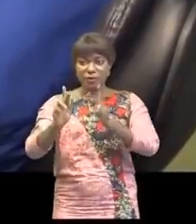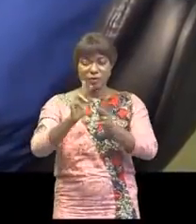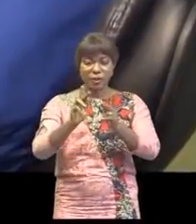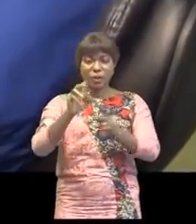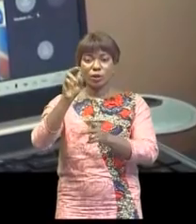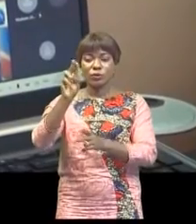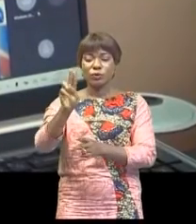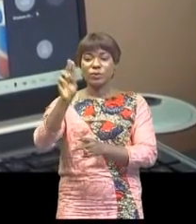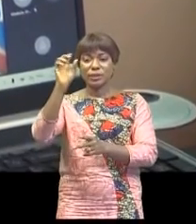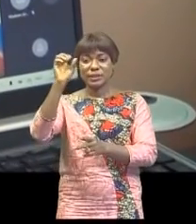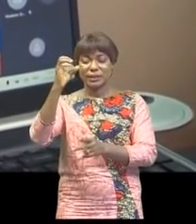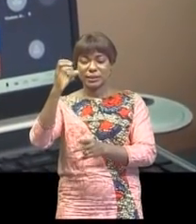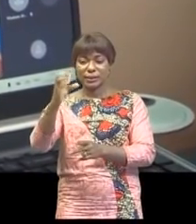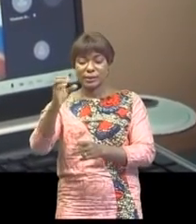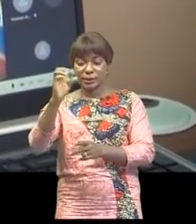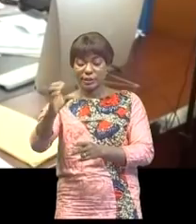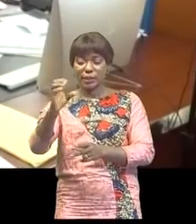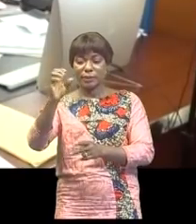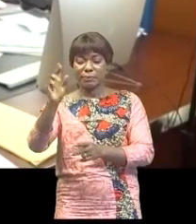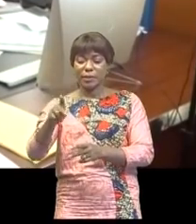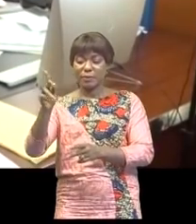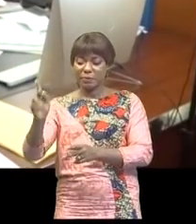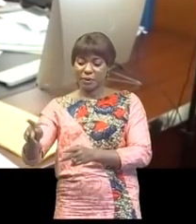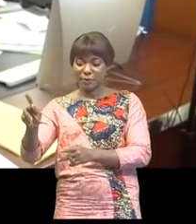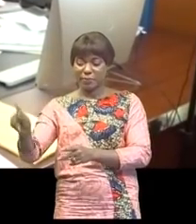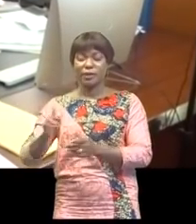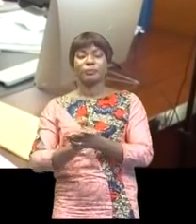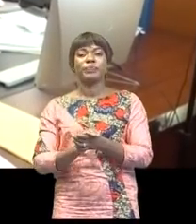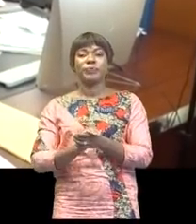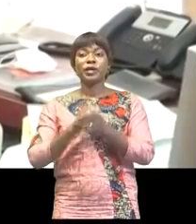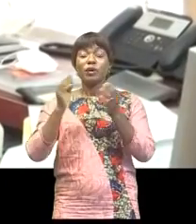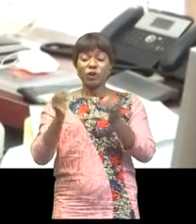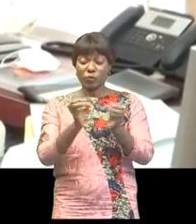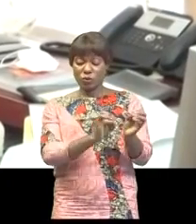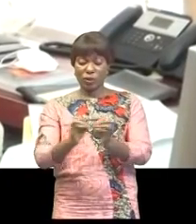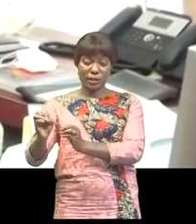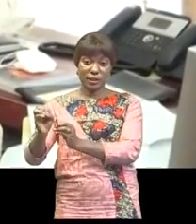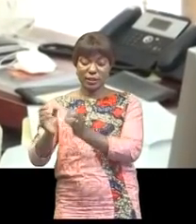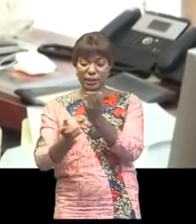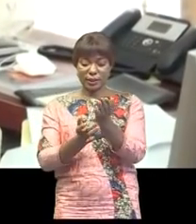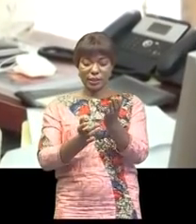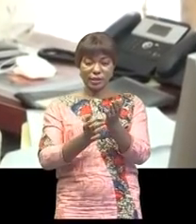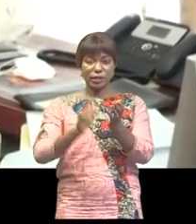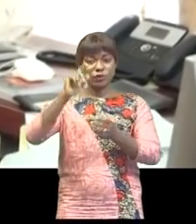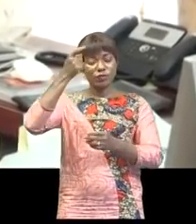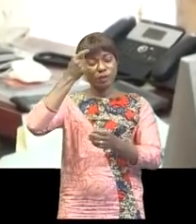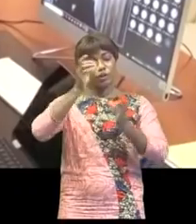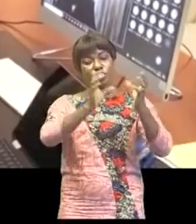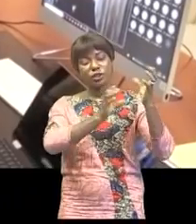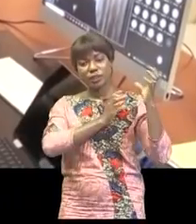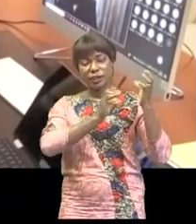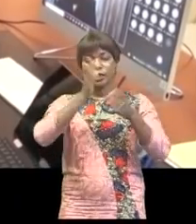UCPPP. Il s'agit d'un organe technique du gouvernement, chargé de